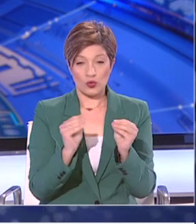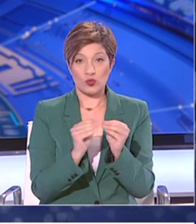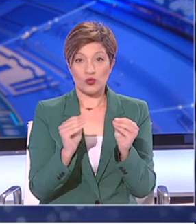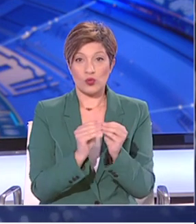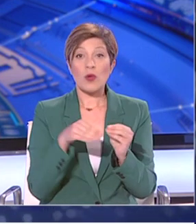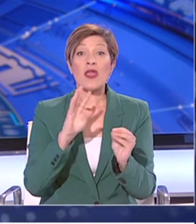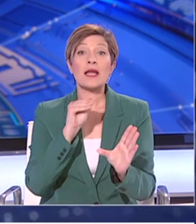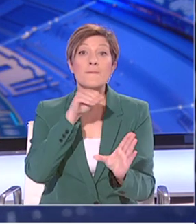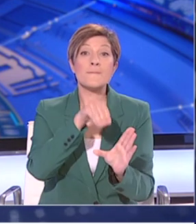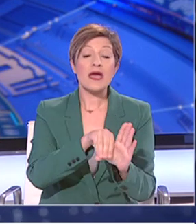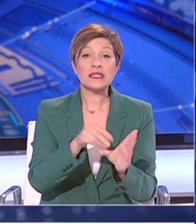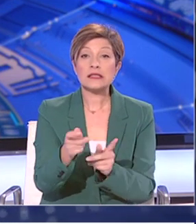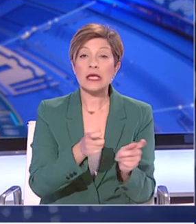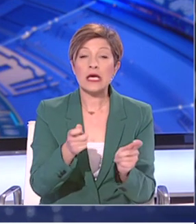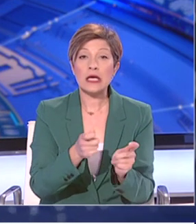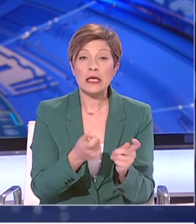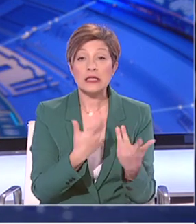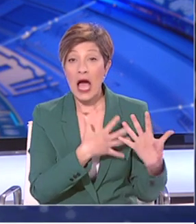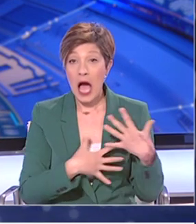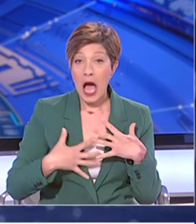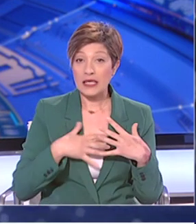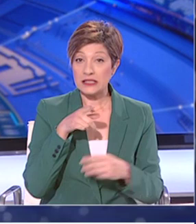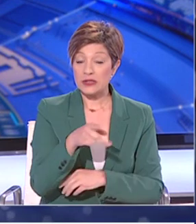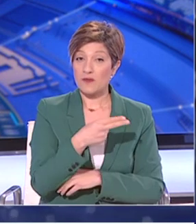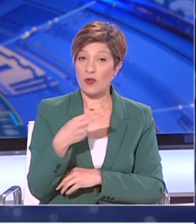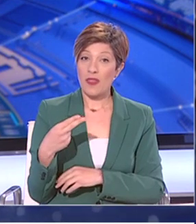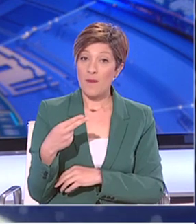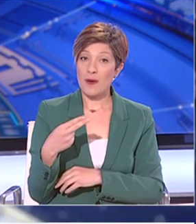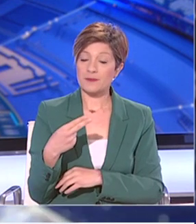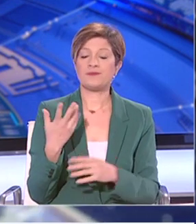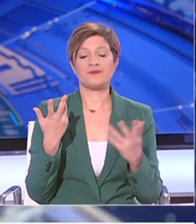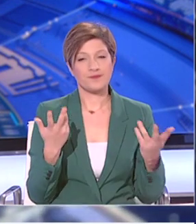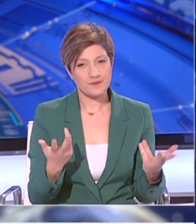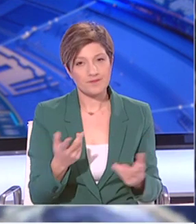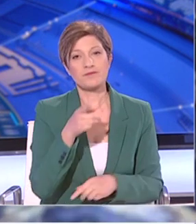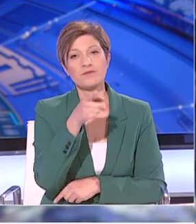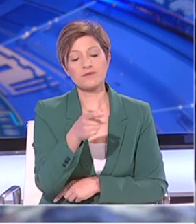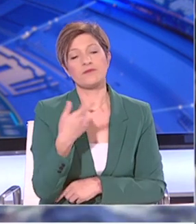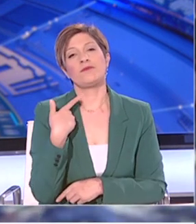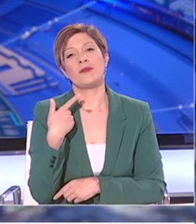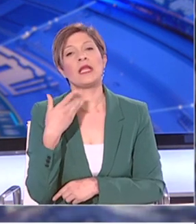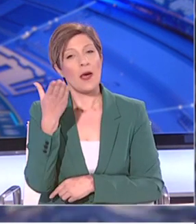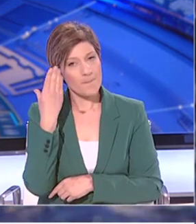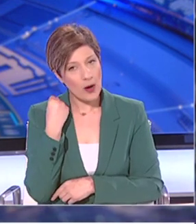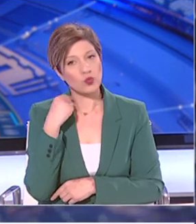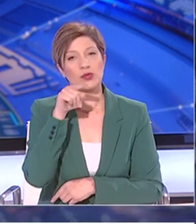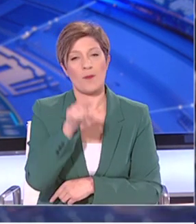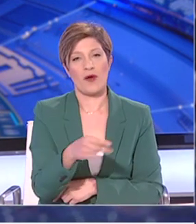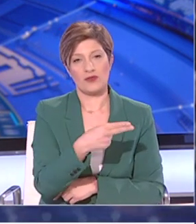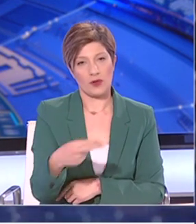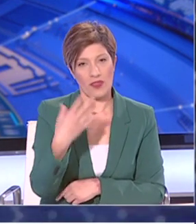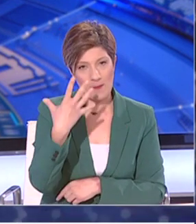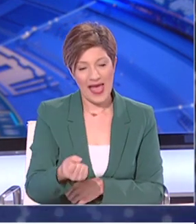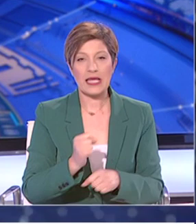στα πρωτόκολλα. Και πόσο ανησυχητικό είναι αυτό το φαινόμενο. Ήρθε στη γνώση μας αυτό το θέμα ότι υπάρχουν